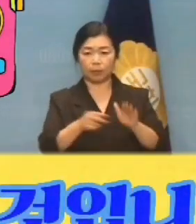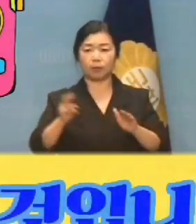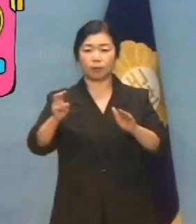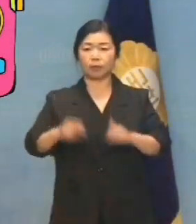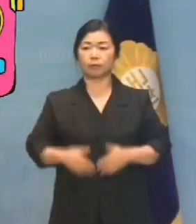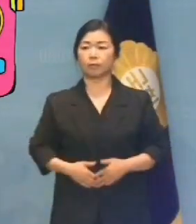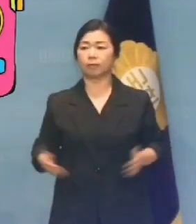것입니다.